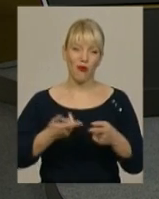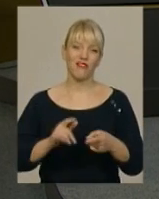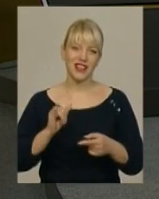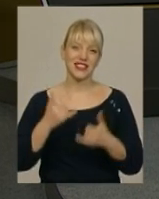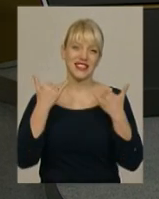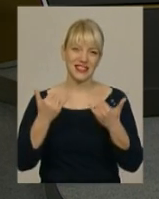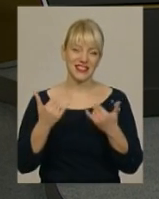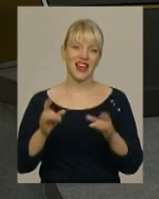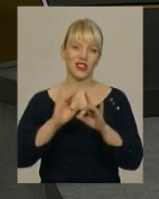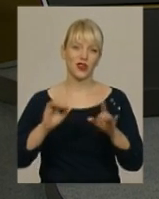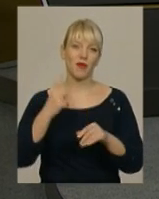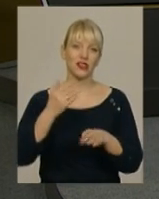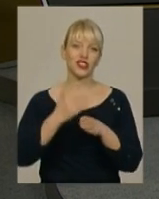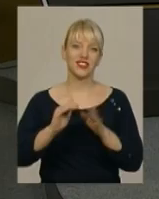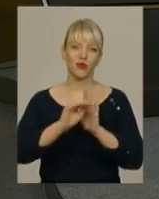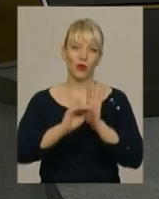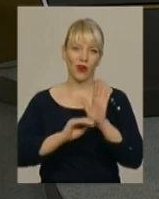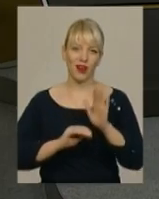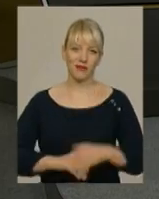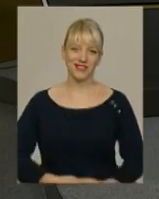І зараз анонс першої частини програми.